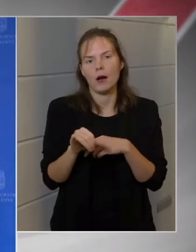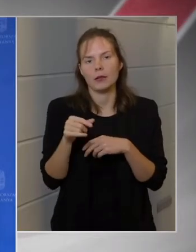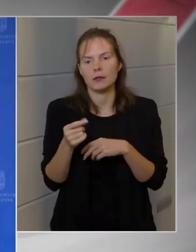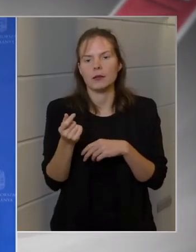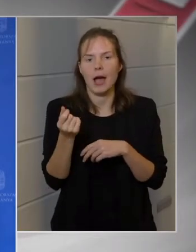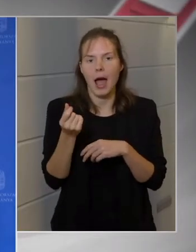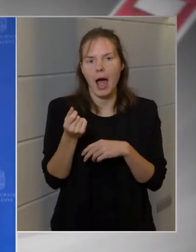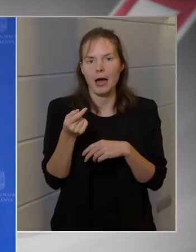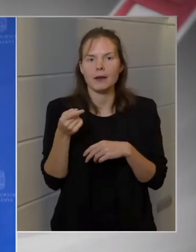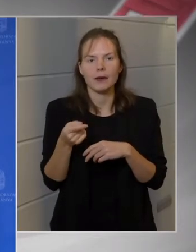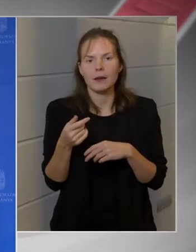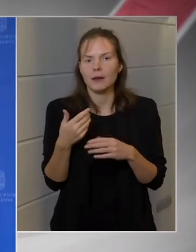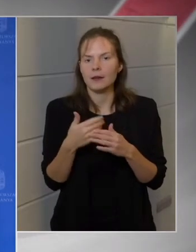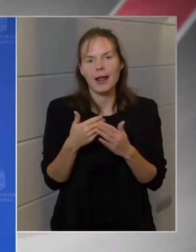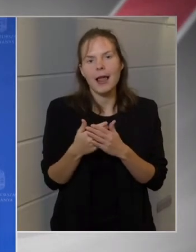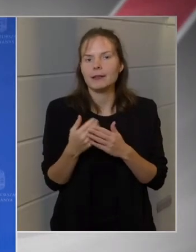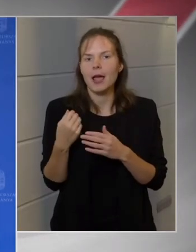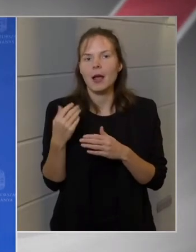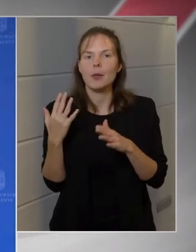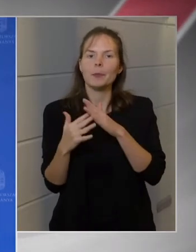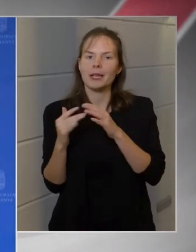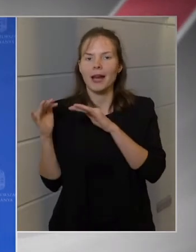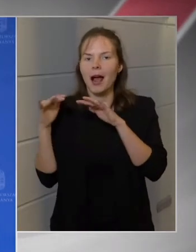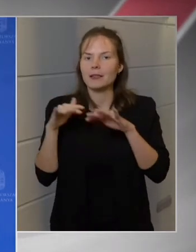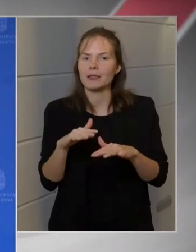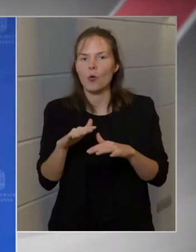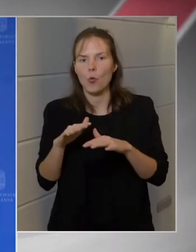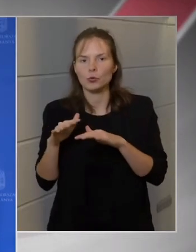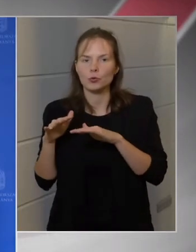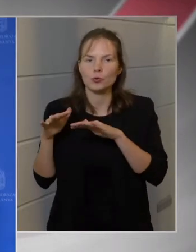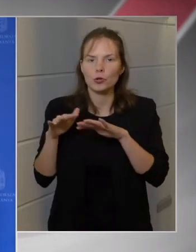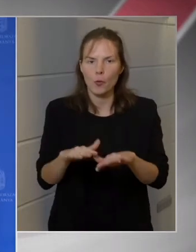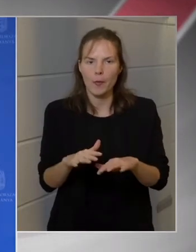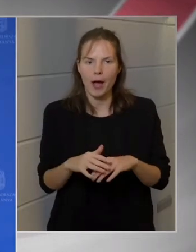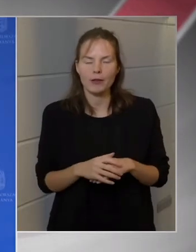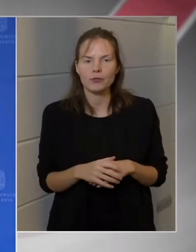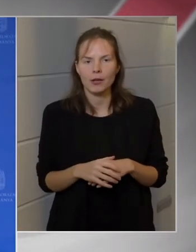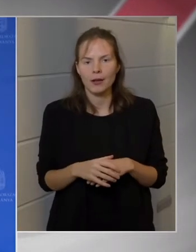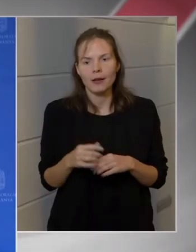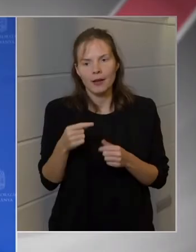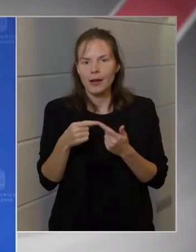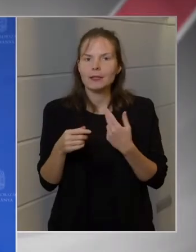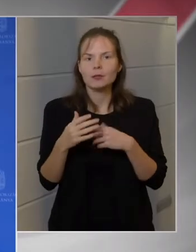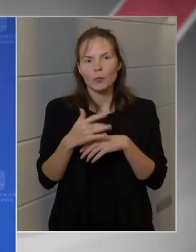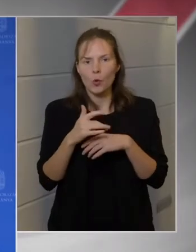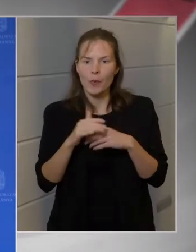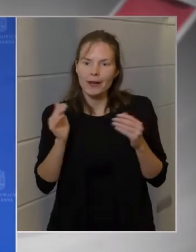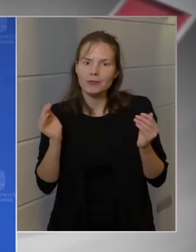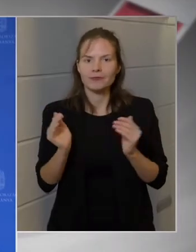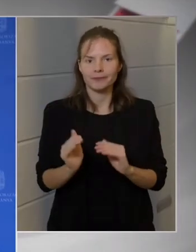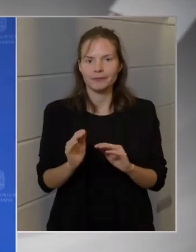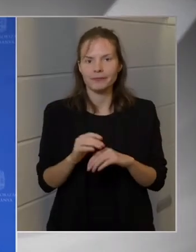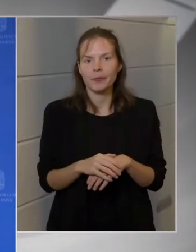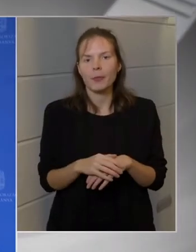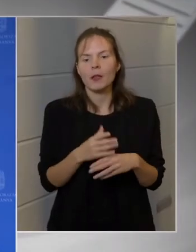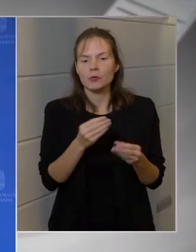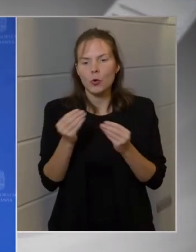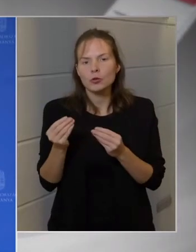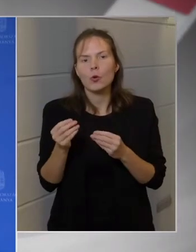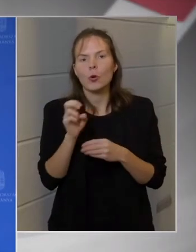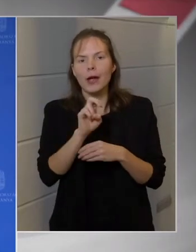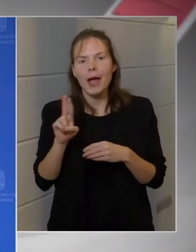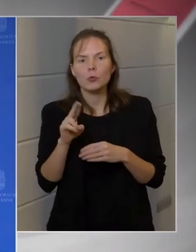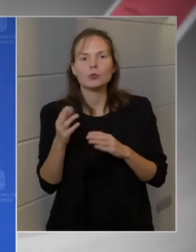nyomást amennyire lehet mérsékeljük. Ezen vagyunk számtalan uniós alapszabályt, alapszabadságot kell